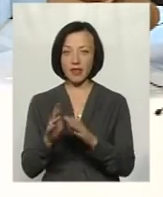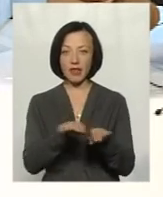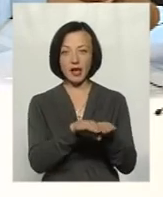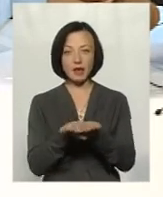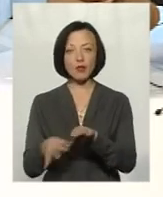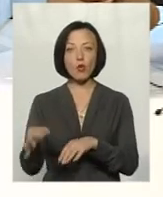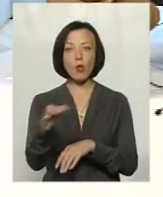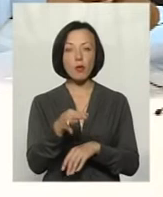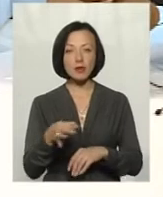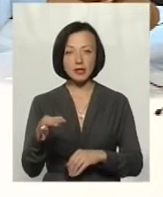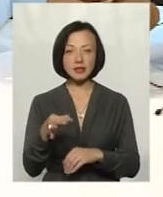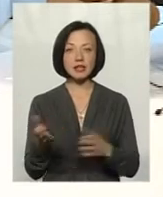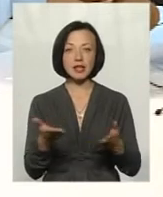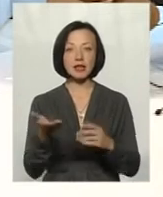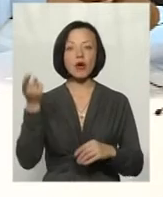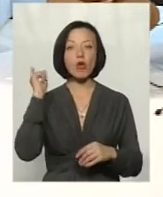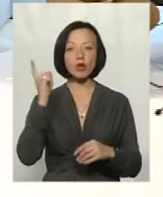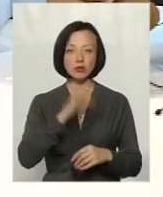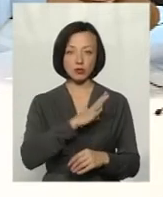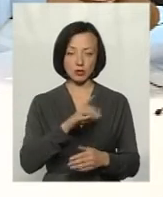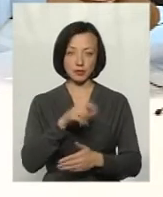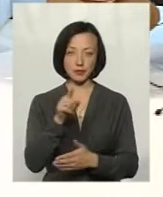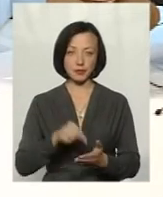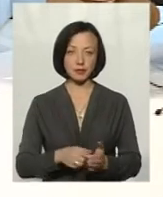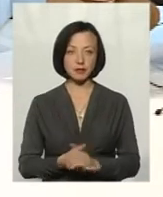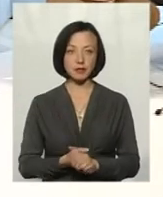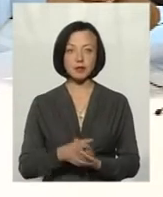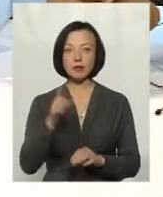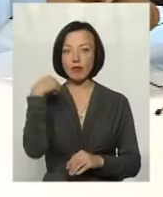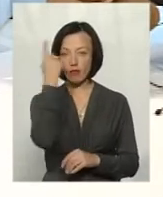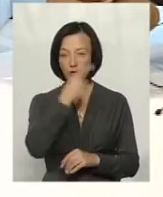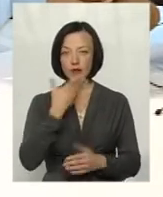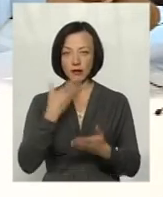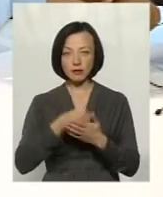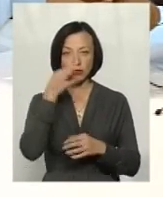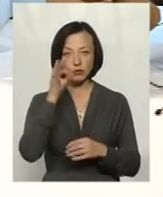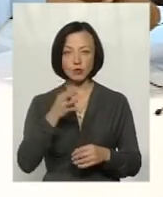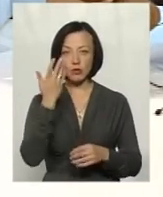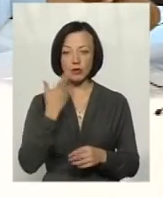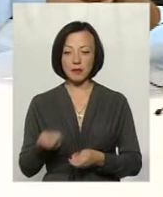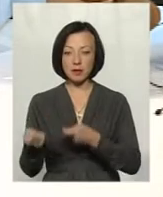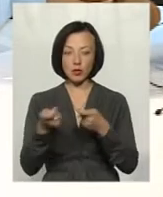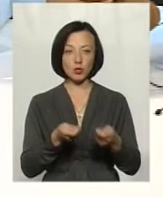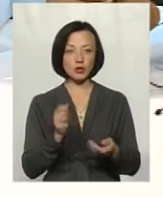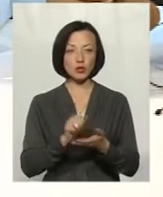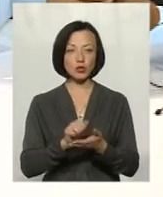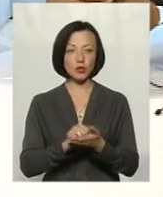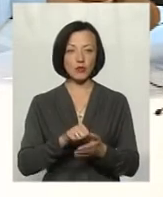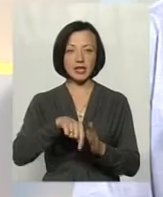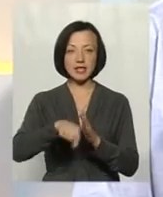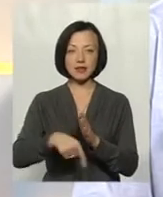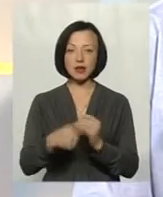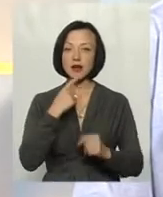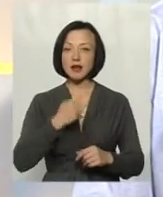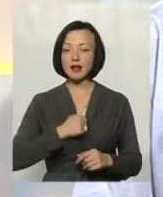рівні області ті, що колись були. Особисто на своєму досвіді бачив, коли приносили документи свердловин ще